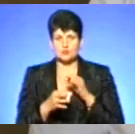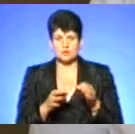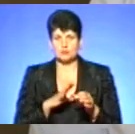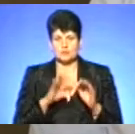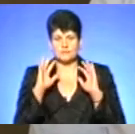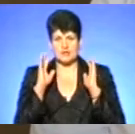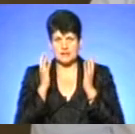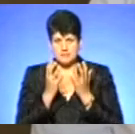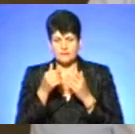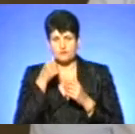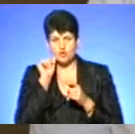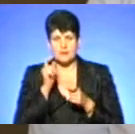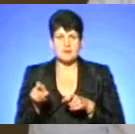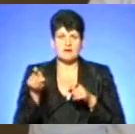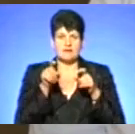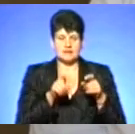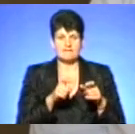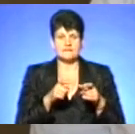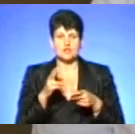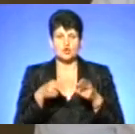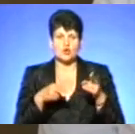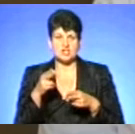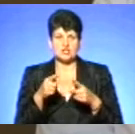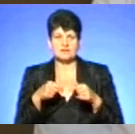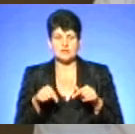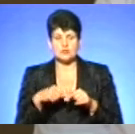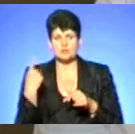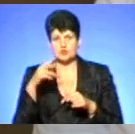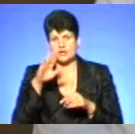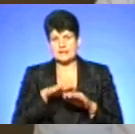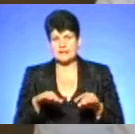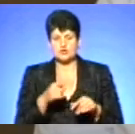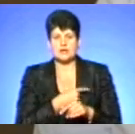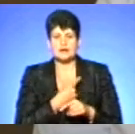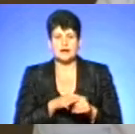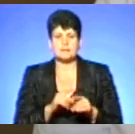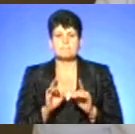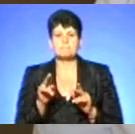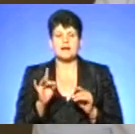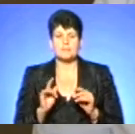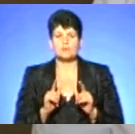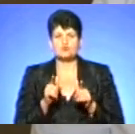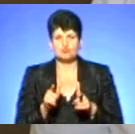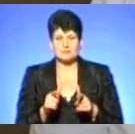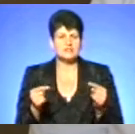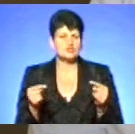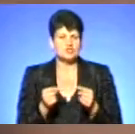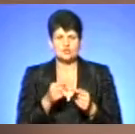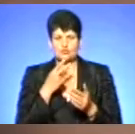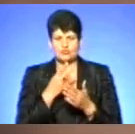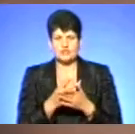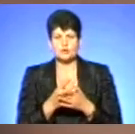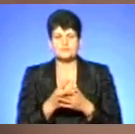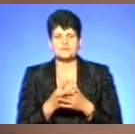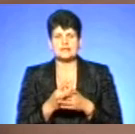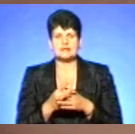органімаційному відділенні. Вчора переведена в хірургічне відділення обласної дитячої лікарні. При поступленні чітко видно сліди від